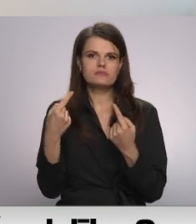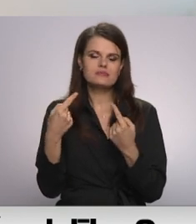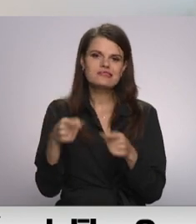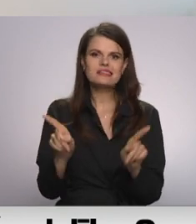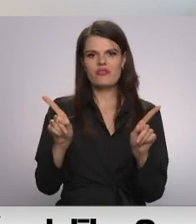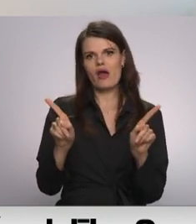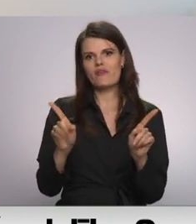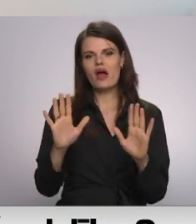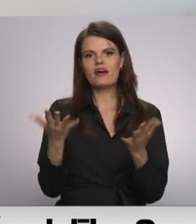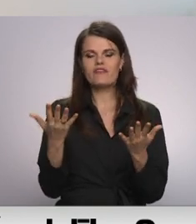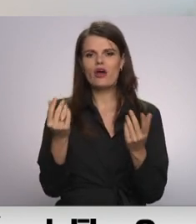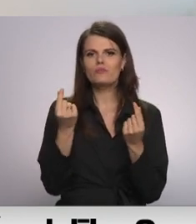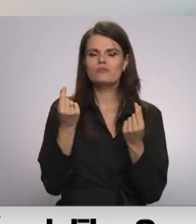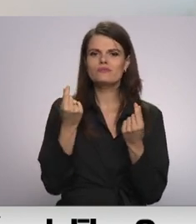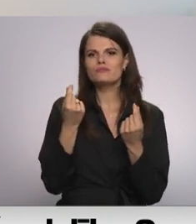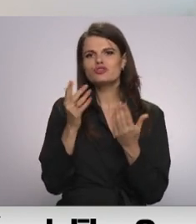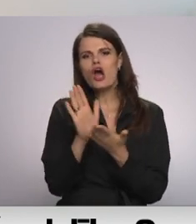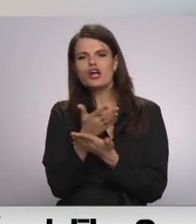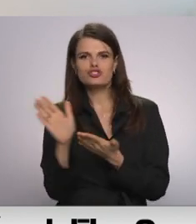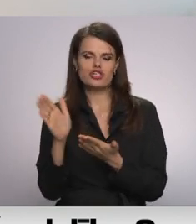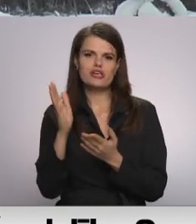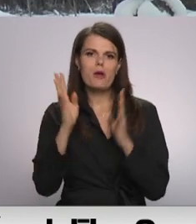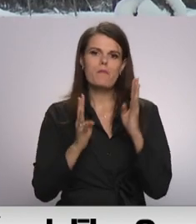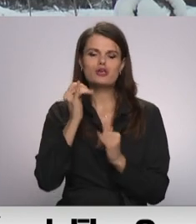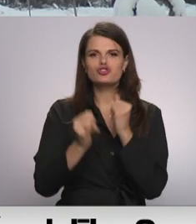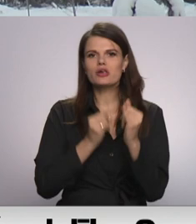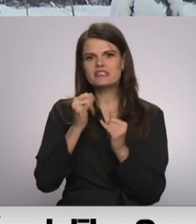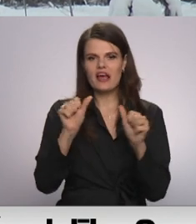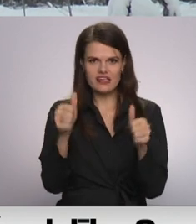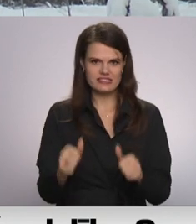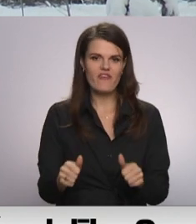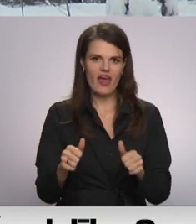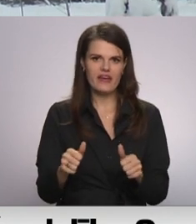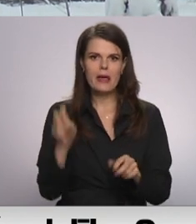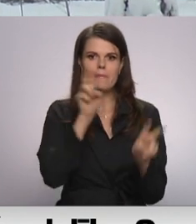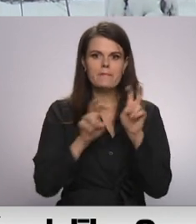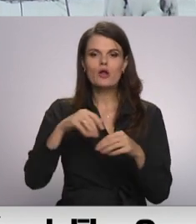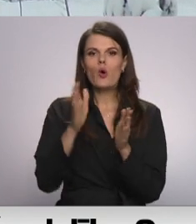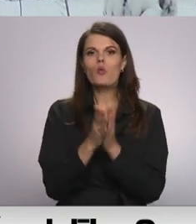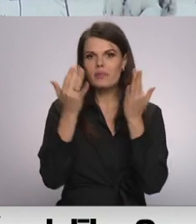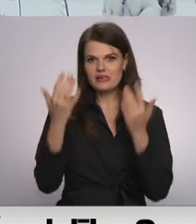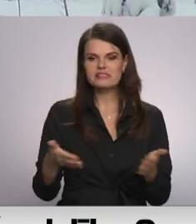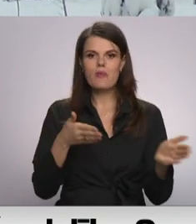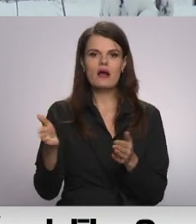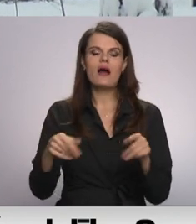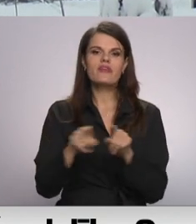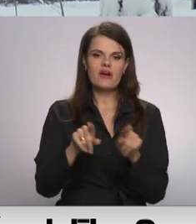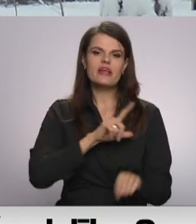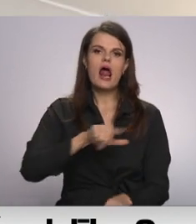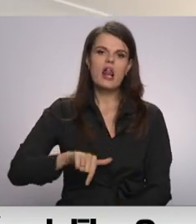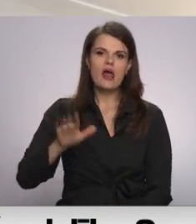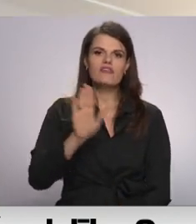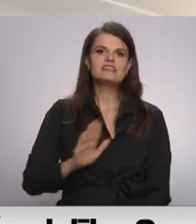savādāki vai atšķirīgi meži strādas veidi. Meklēt kopīgs ir izsnēmas, tagad esot gatavi arī Latvijas valsts